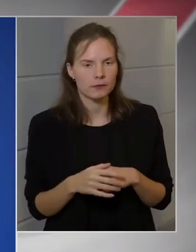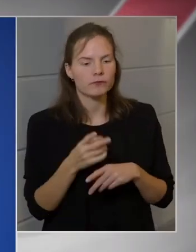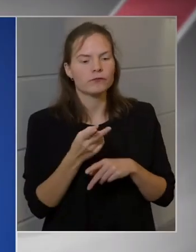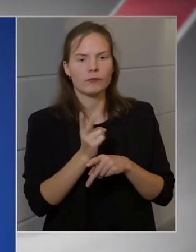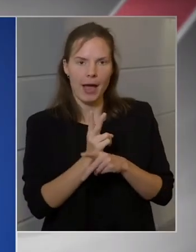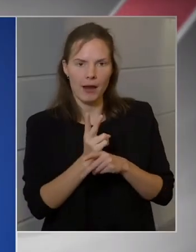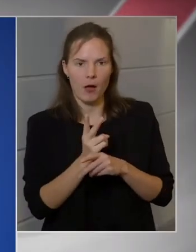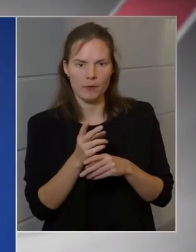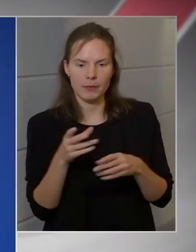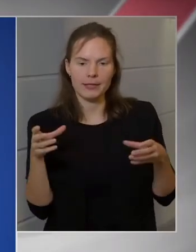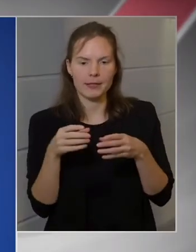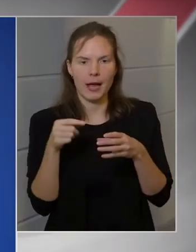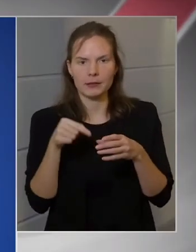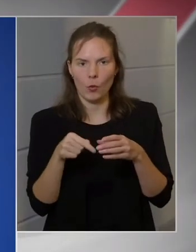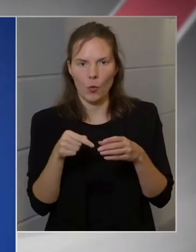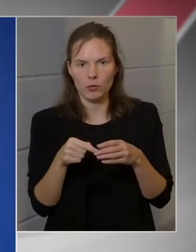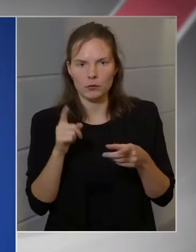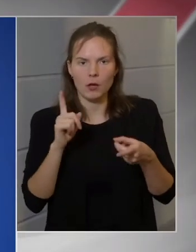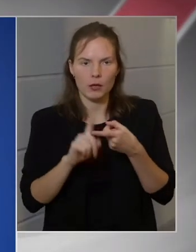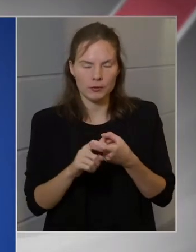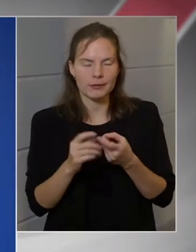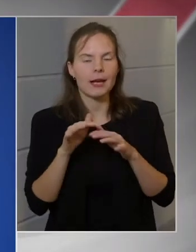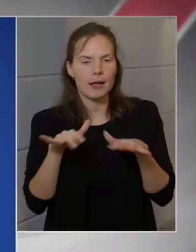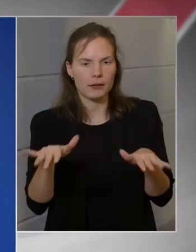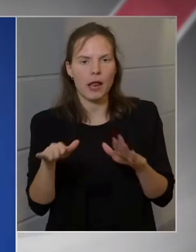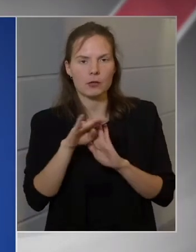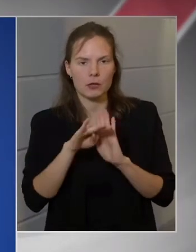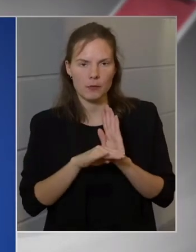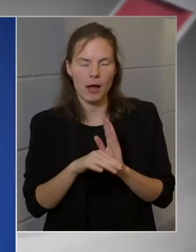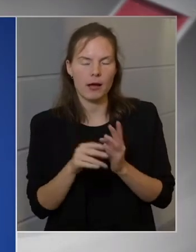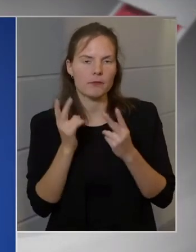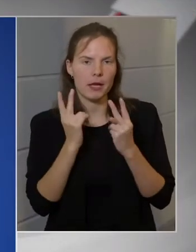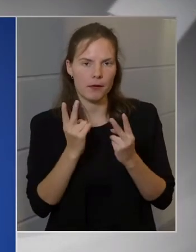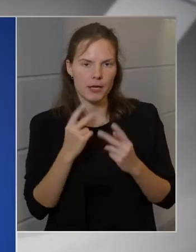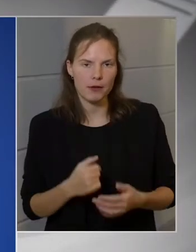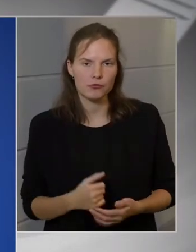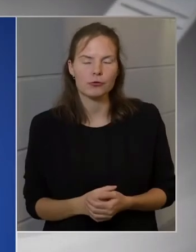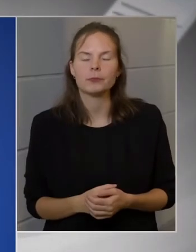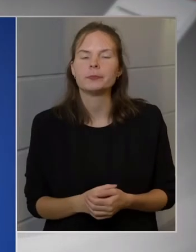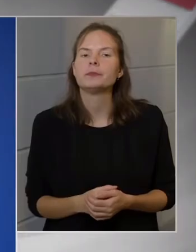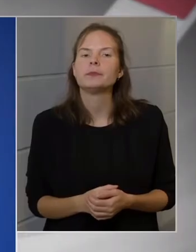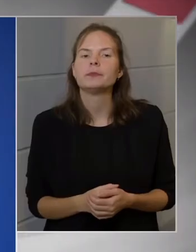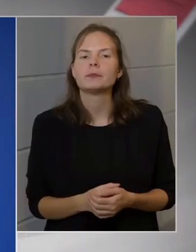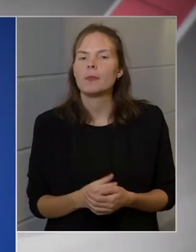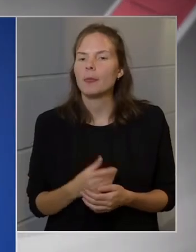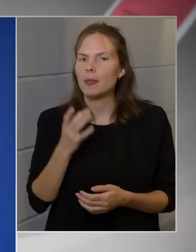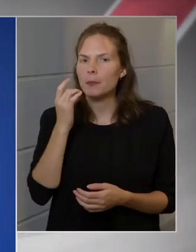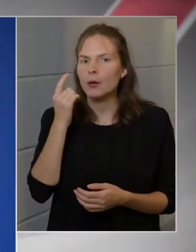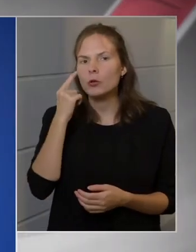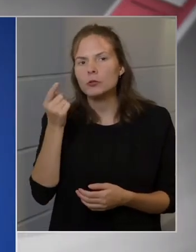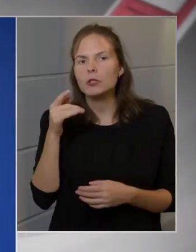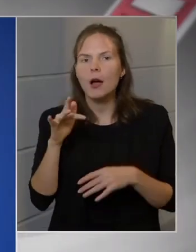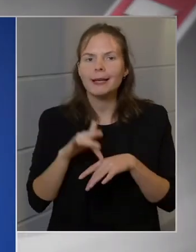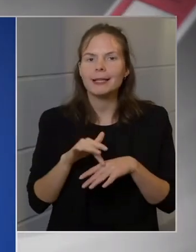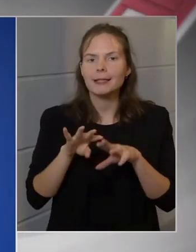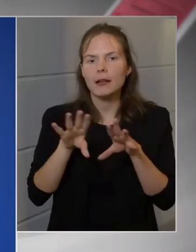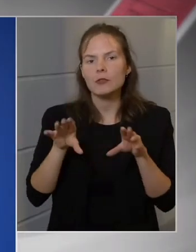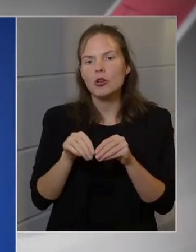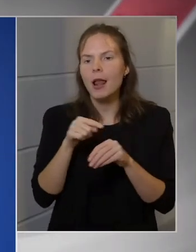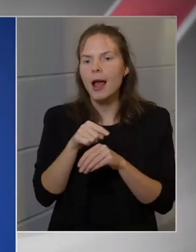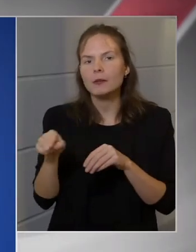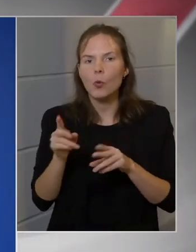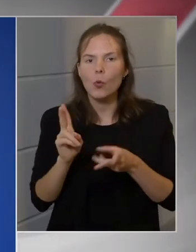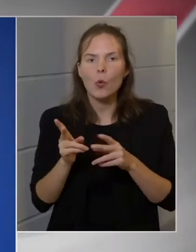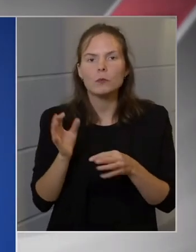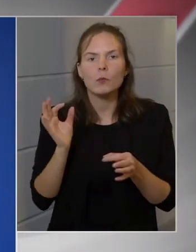szektorban tartoznak ők is, tehát rájuk is az általános szabályokat szeretnénk kervinyesíteni. És mikor tudják meg az érintett családok, hogy pontosan ő